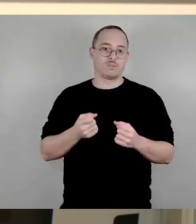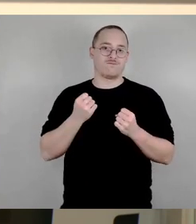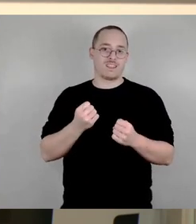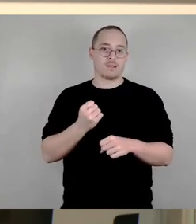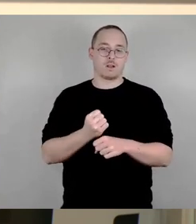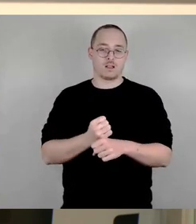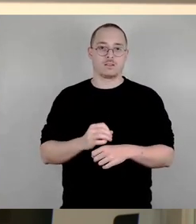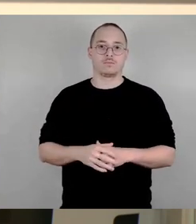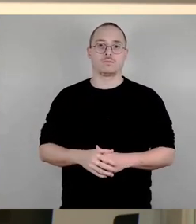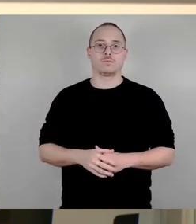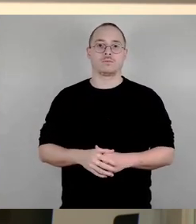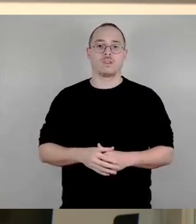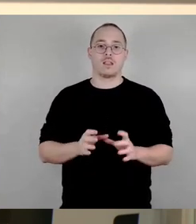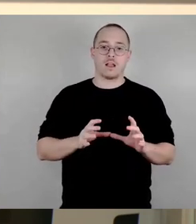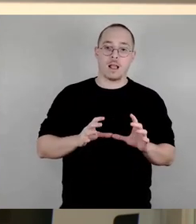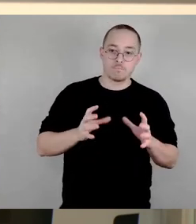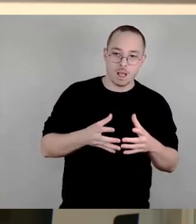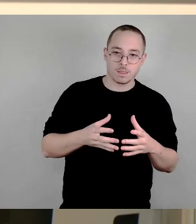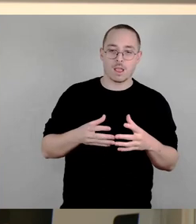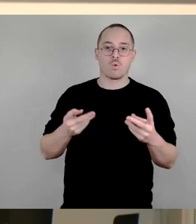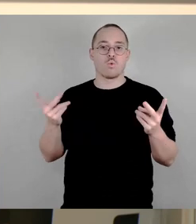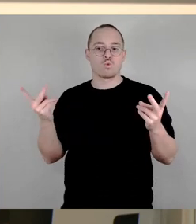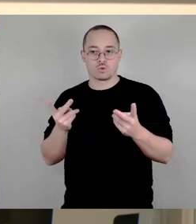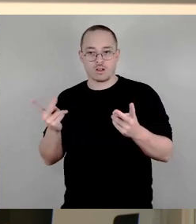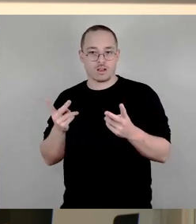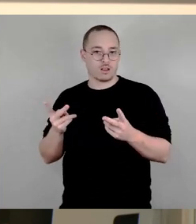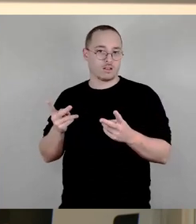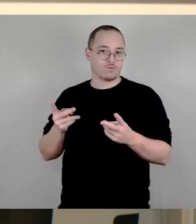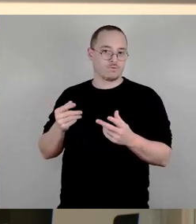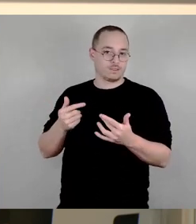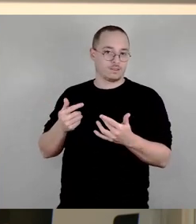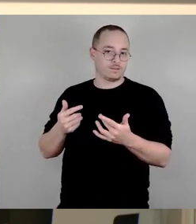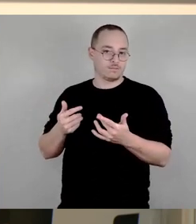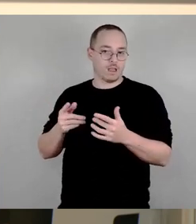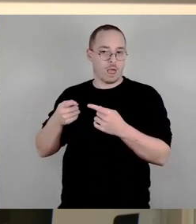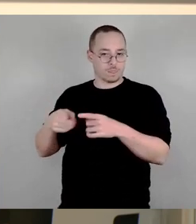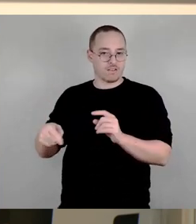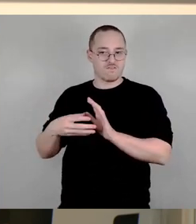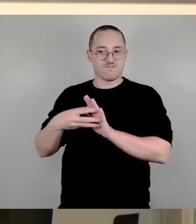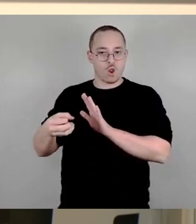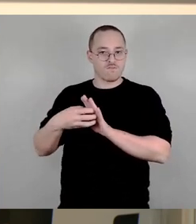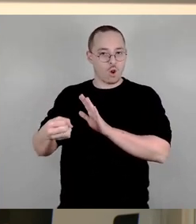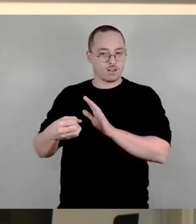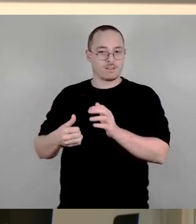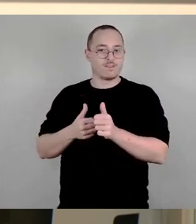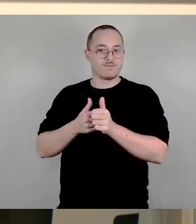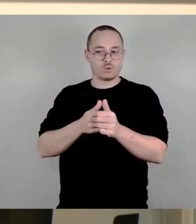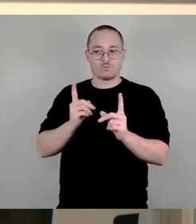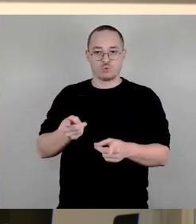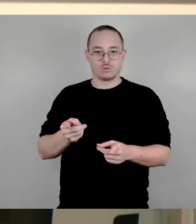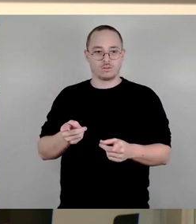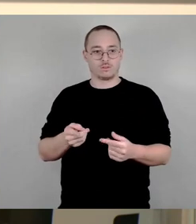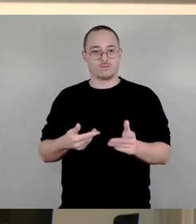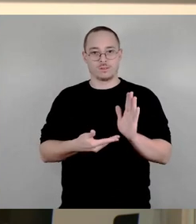Folgen einer Nachverdichtung rechtssicher darstellen. Da wir gegebenenfalls zu einem anderen Termin noch einmal mit einem gesonderten